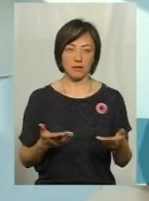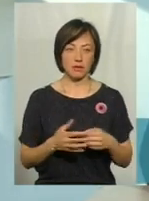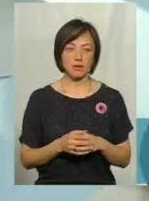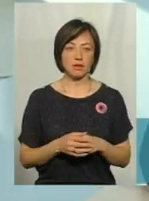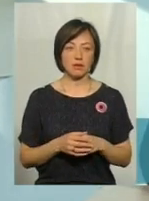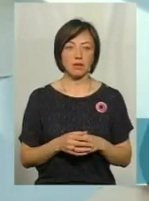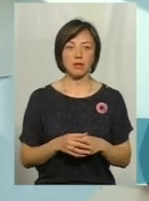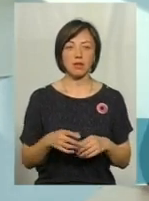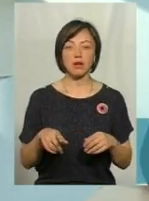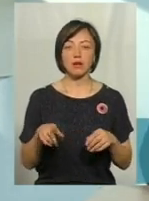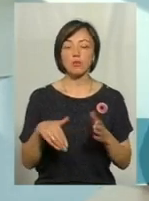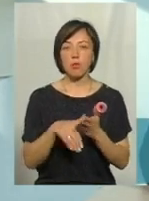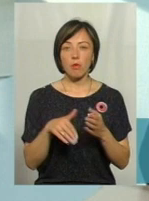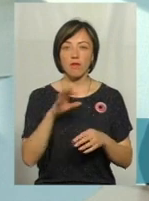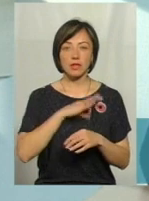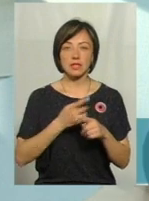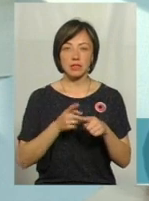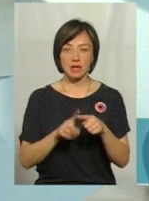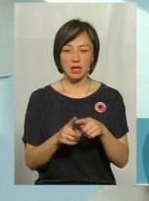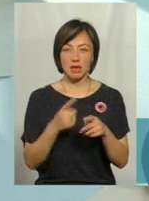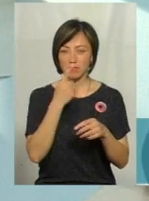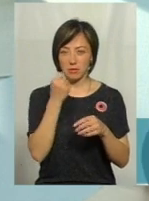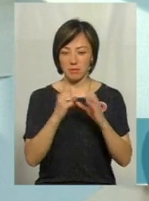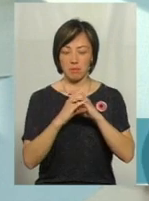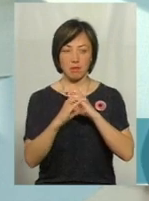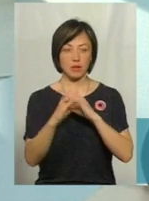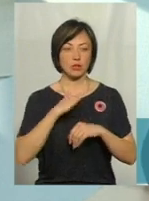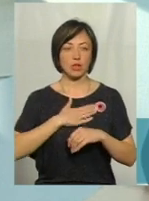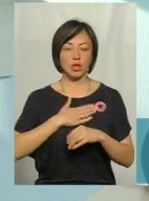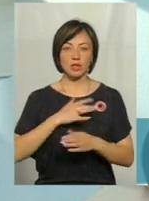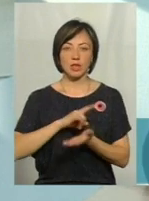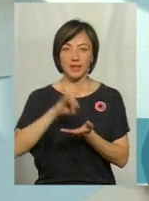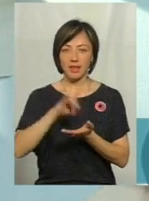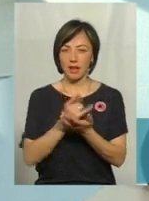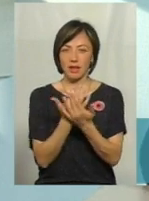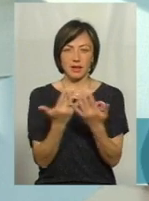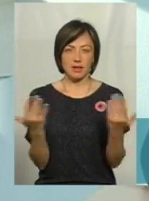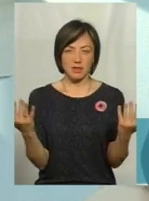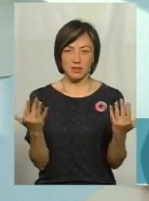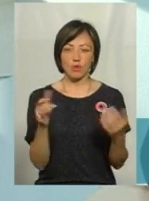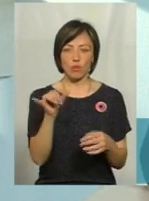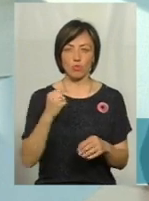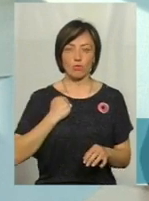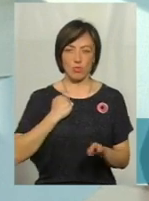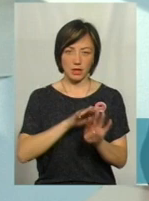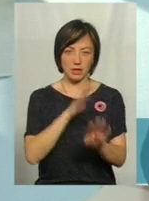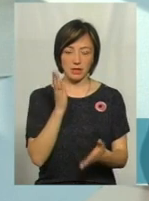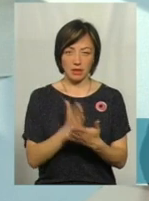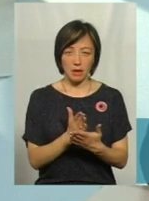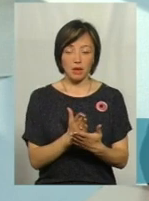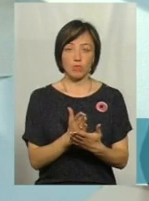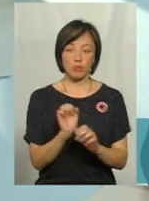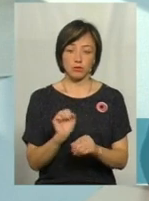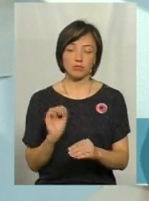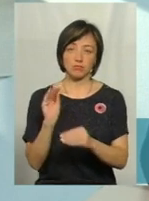боєприпасів, то за допомогою використання цієї балки ми також зможемо на наші літаки, на СУ, МІГи, які є на штатному зброєні наших військ,